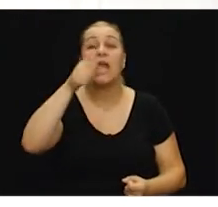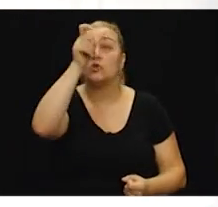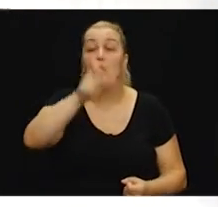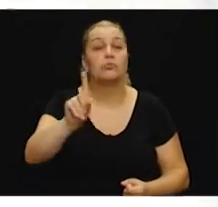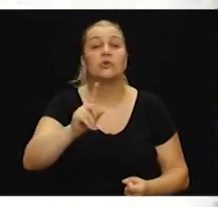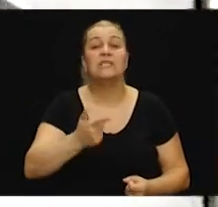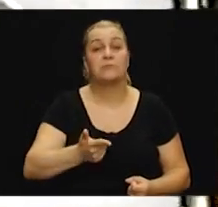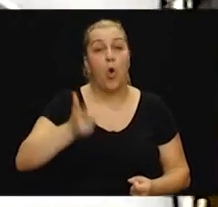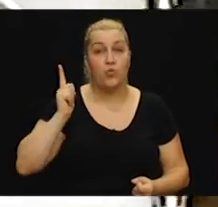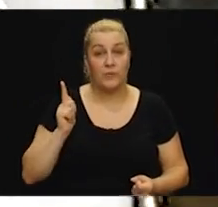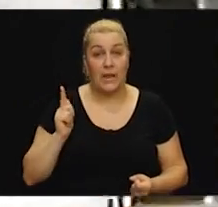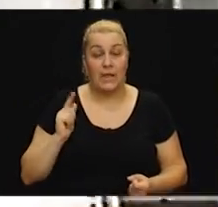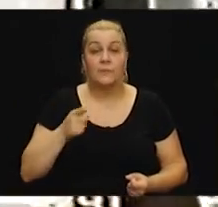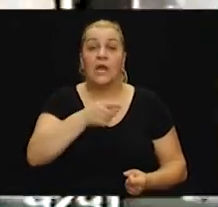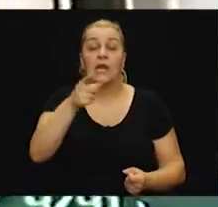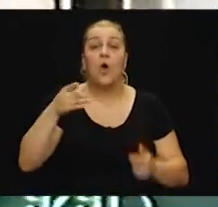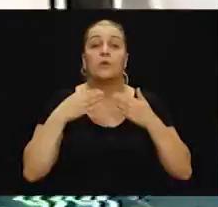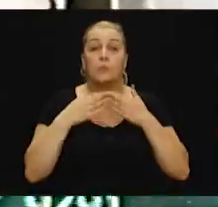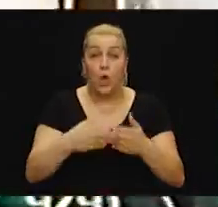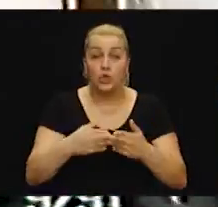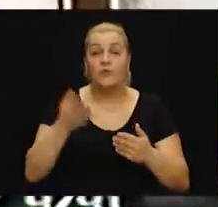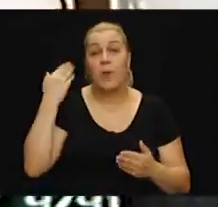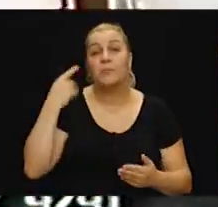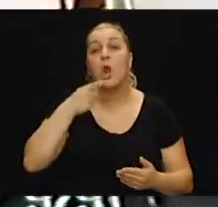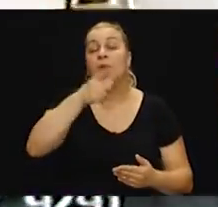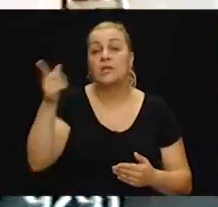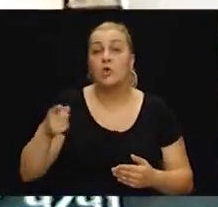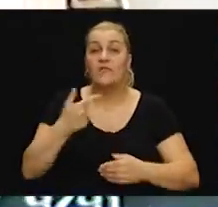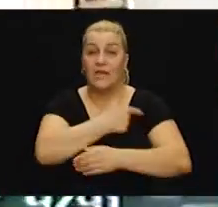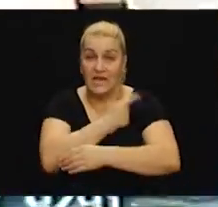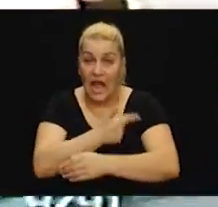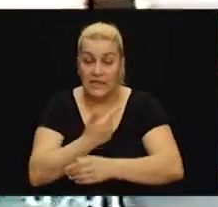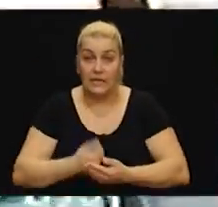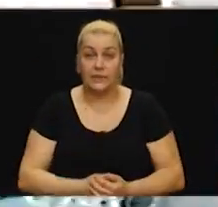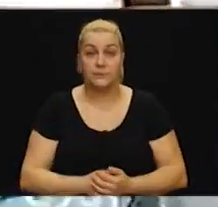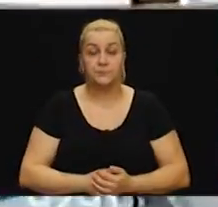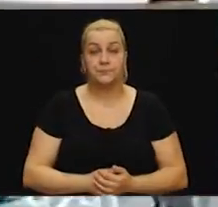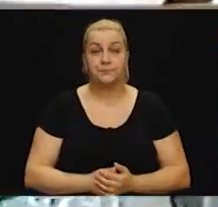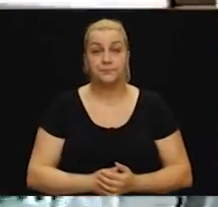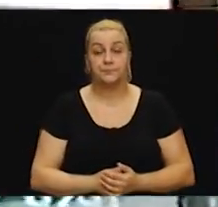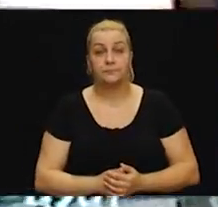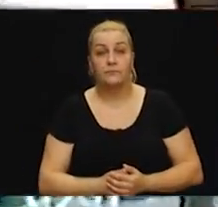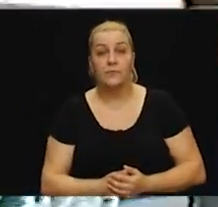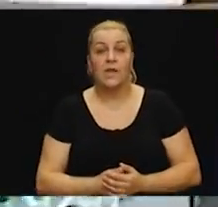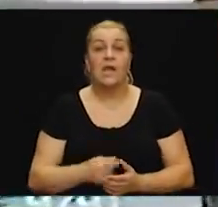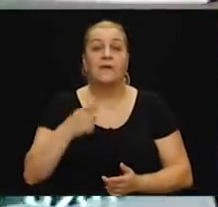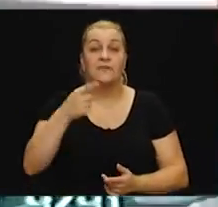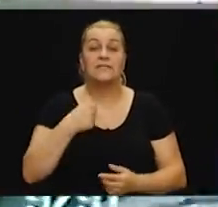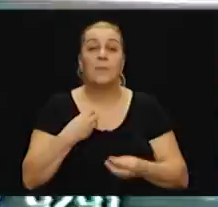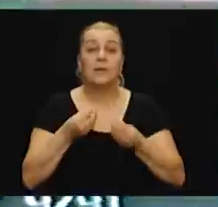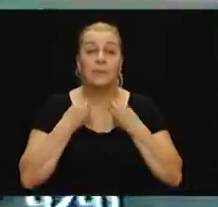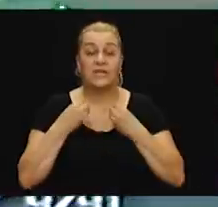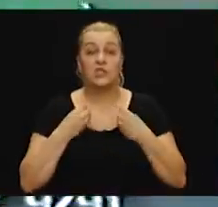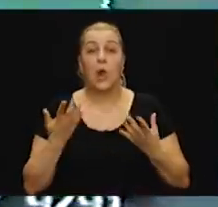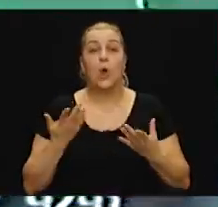Bilo je nešto na tim brodovima njihovih ranjenih. Pričali ste mi, Roland, o nekakvoj